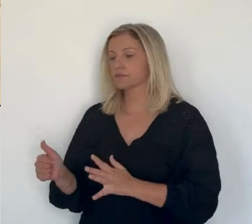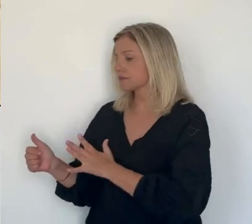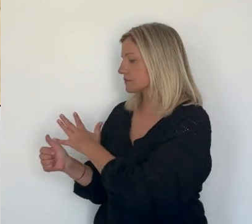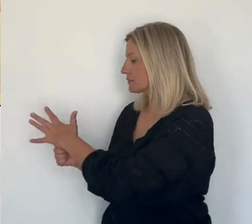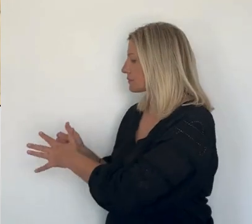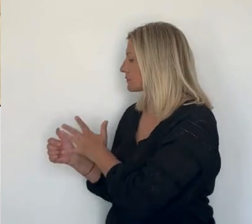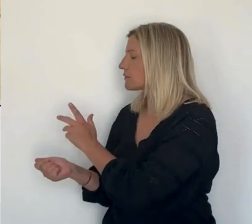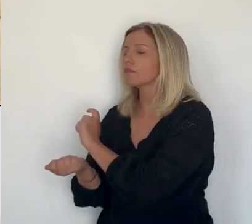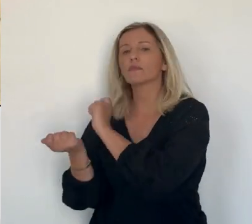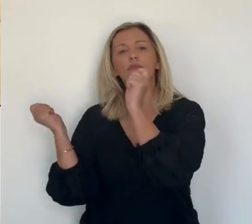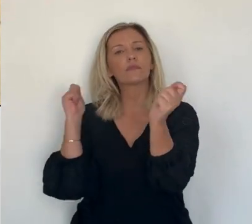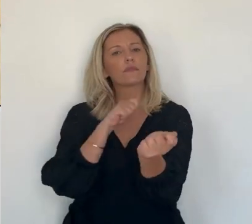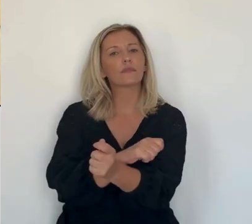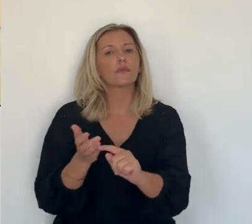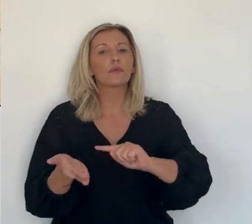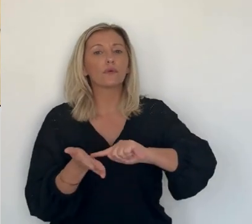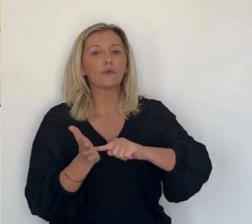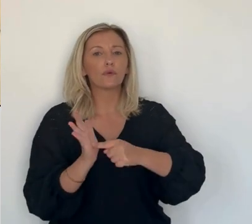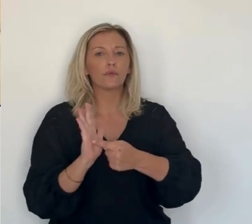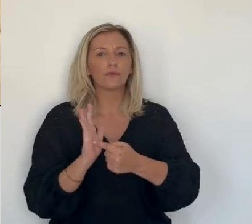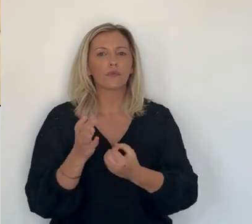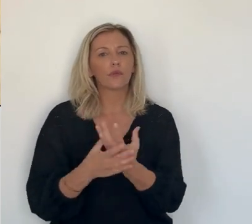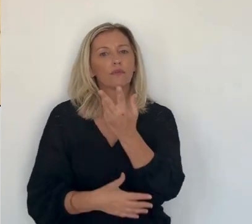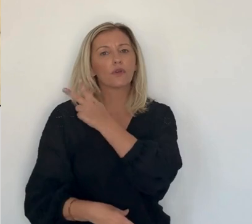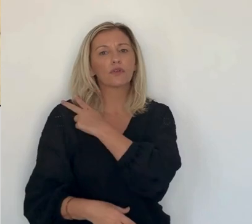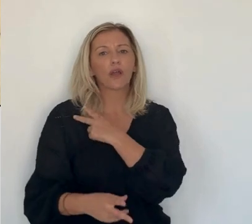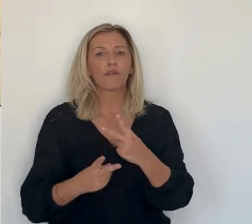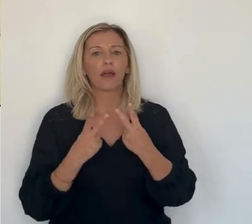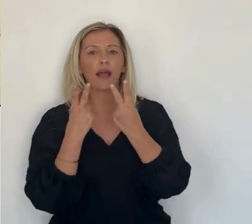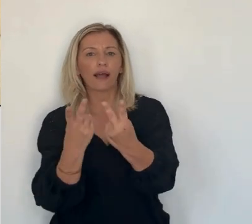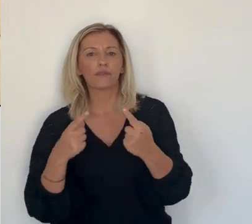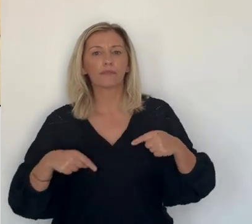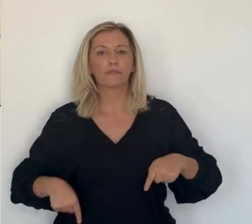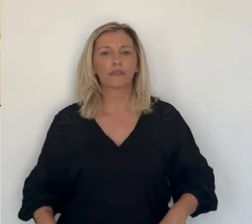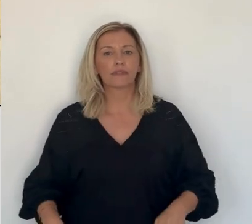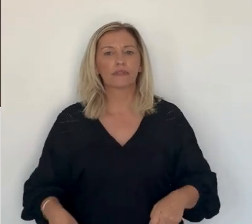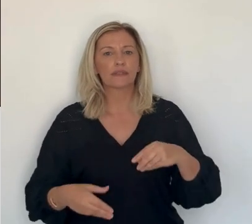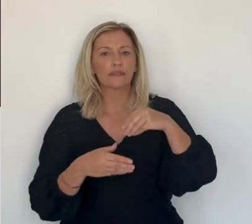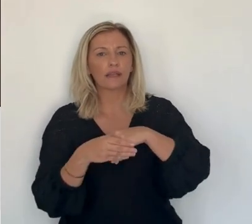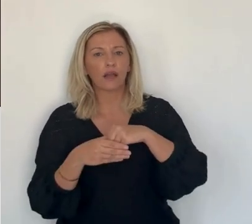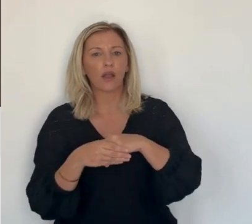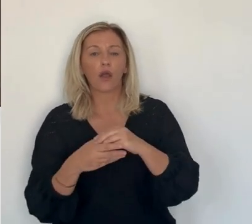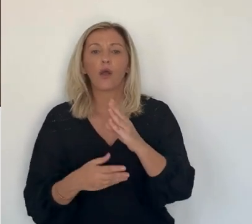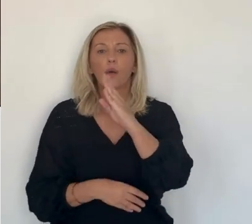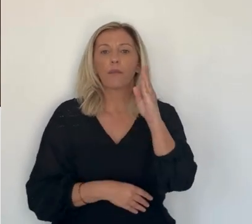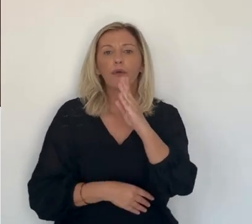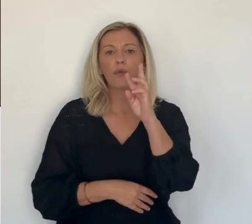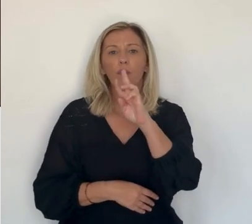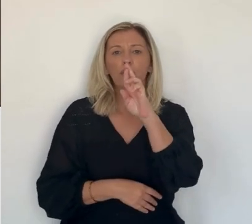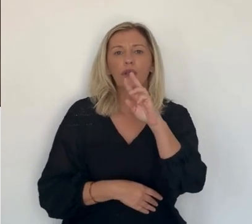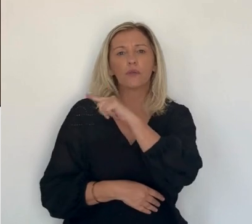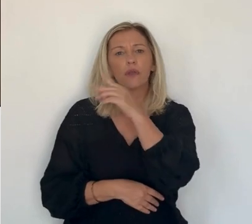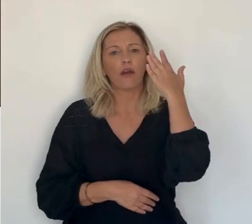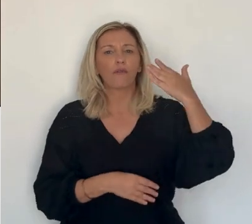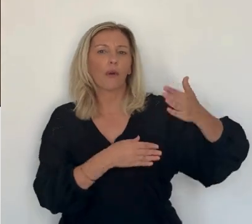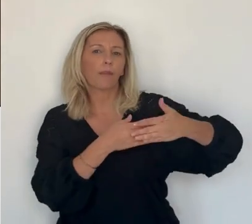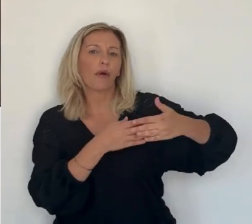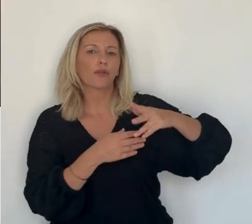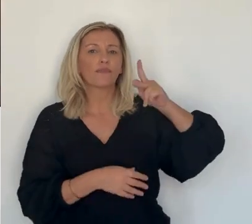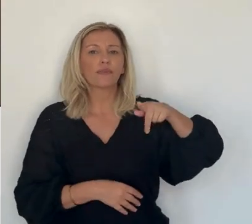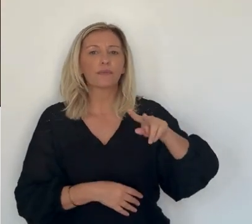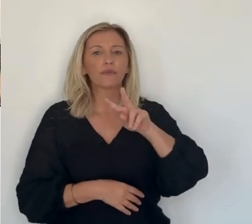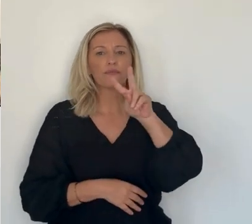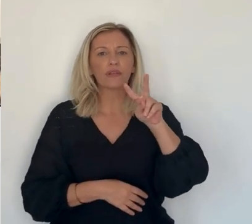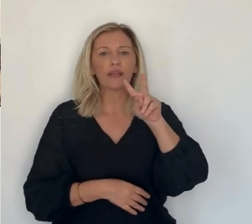C'est le changement principal pour la Corse, l'arrivée d'un nouveau patron au ministère de l'Intérieur. Ancien bras droit de Philippe de